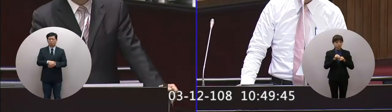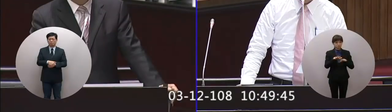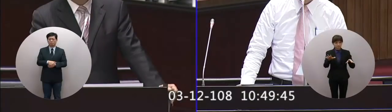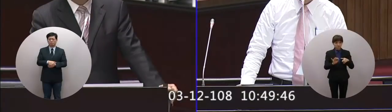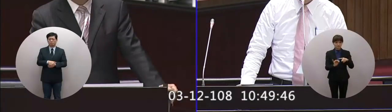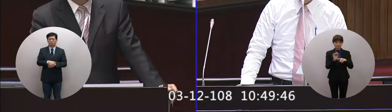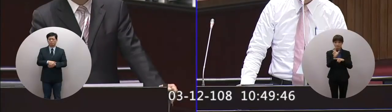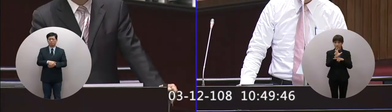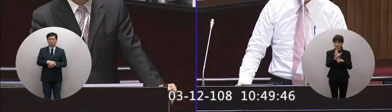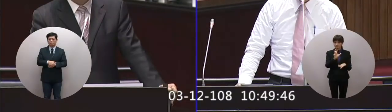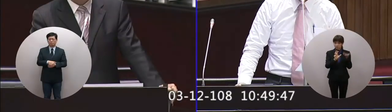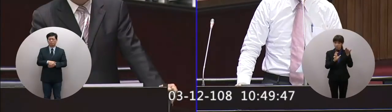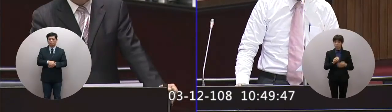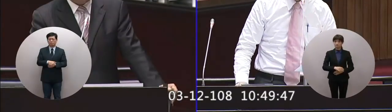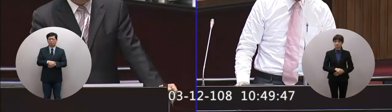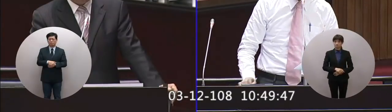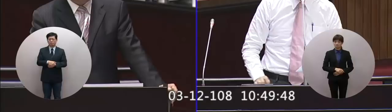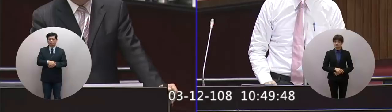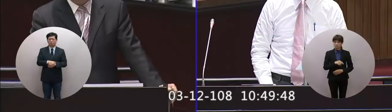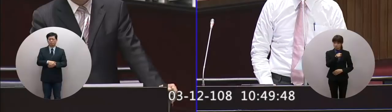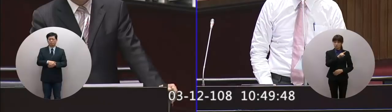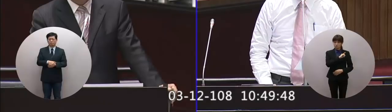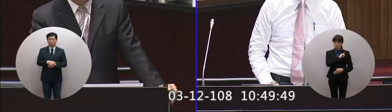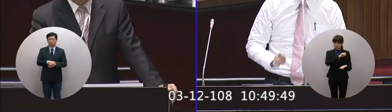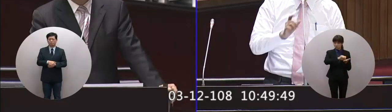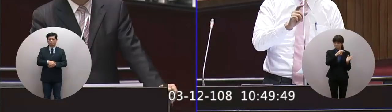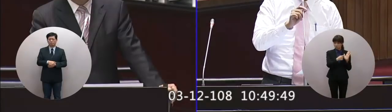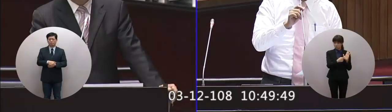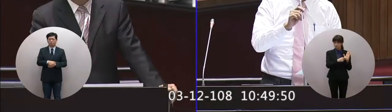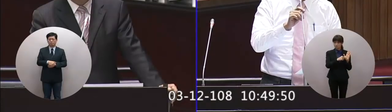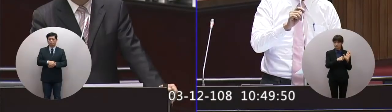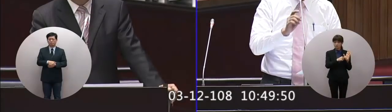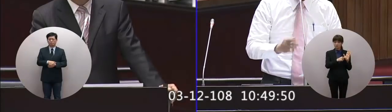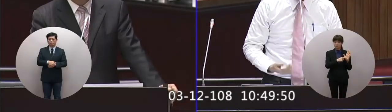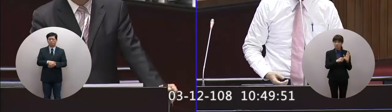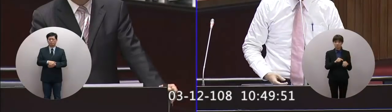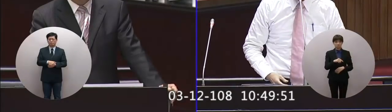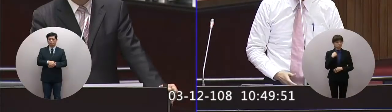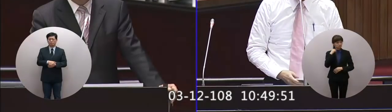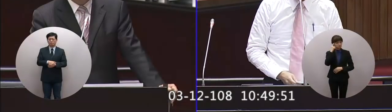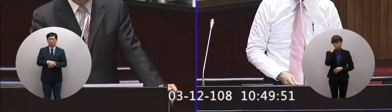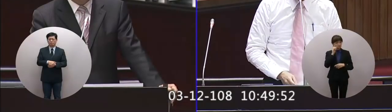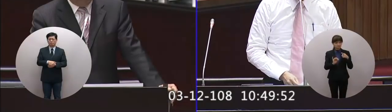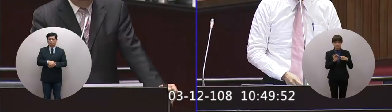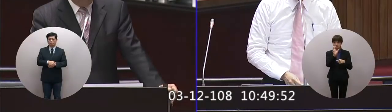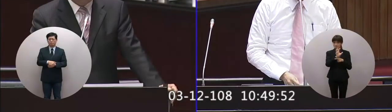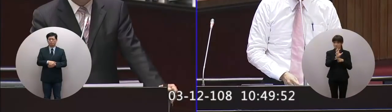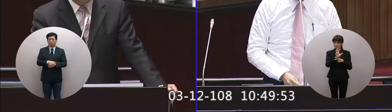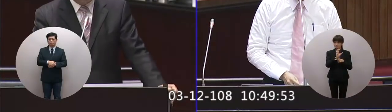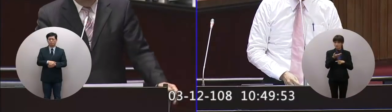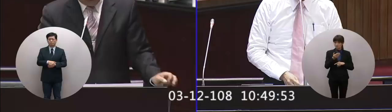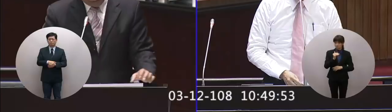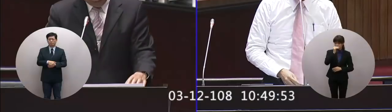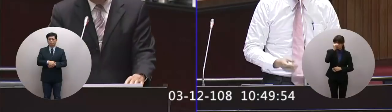十以上部這是你們布定的喔部長你覺得百分之八十高嗎